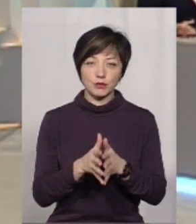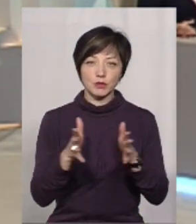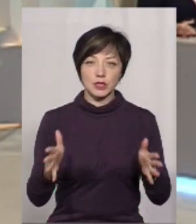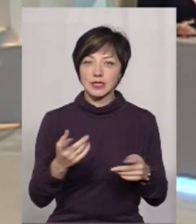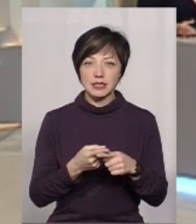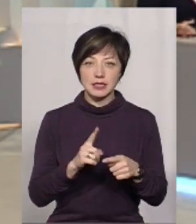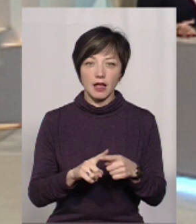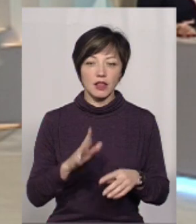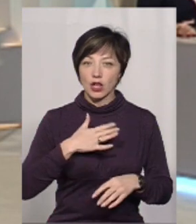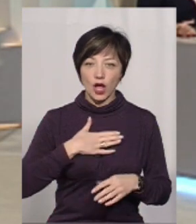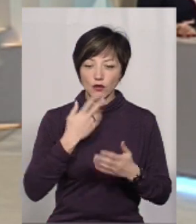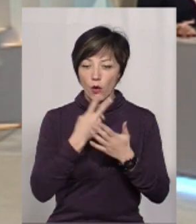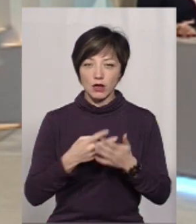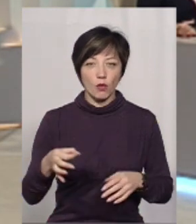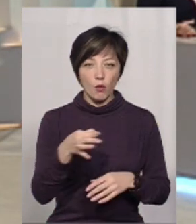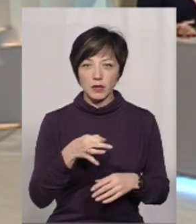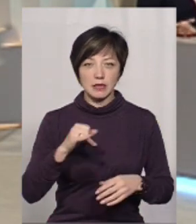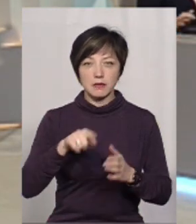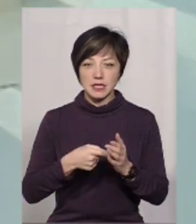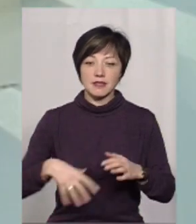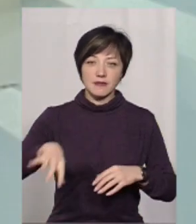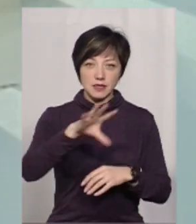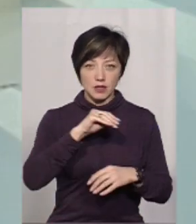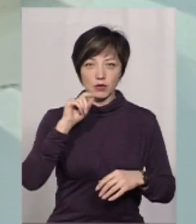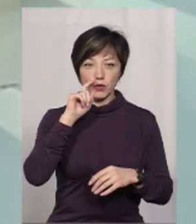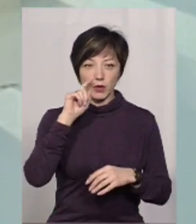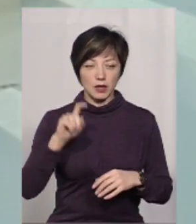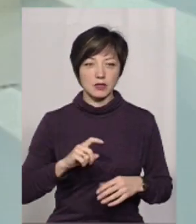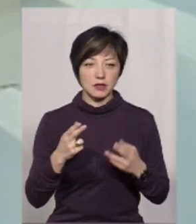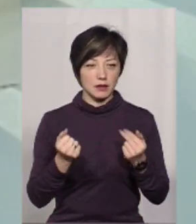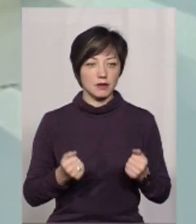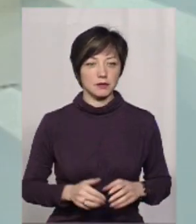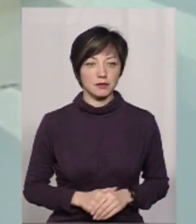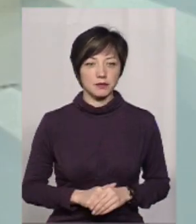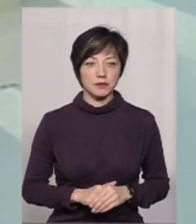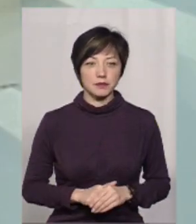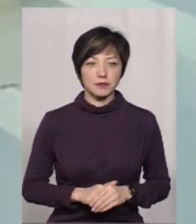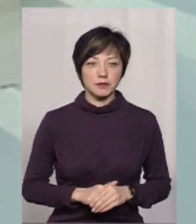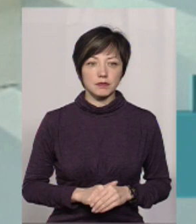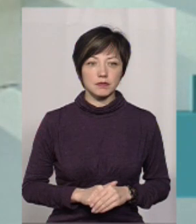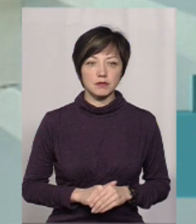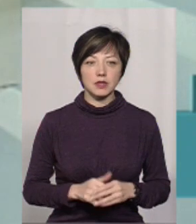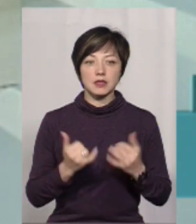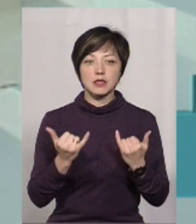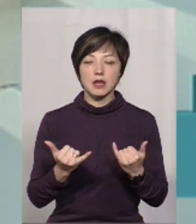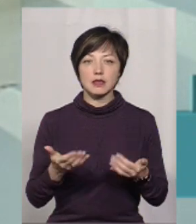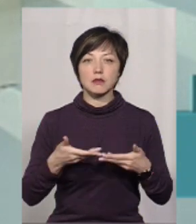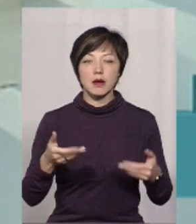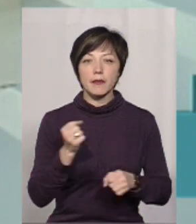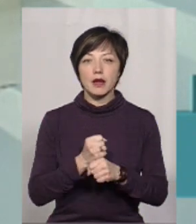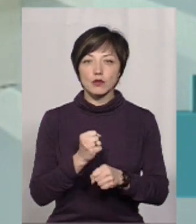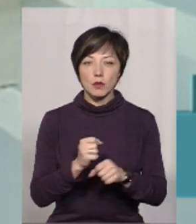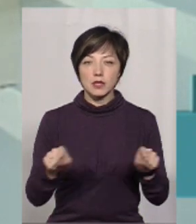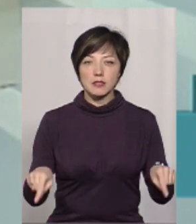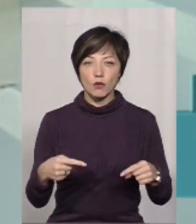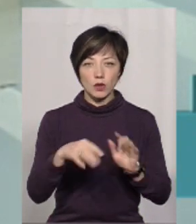тенденція не області, не міста, це тенденція загальноукраїнська. Зараз ми працюємо над